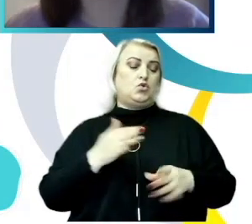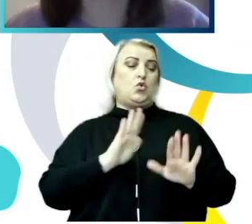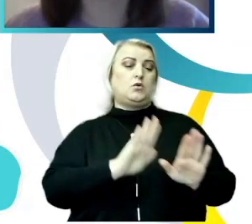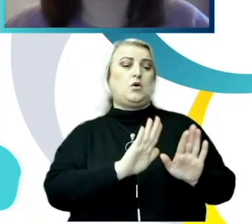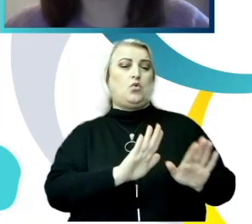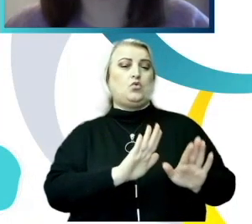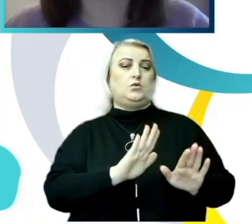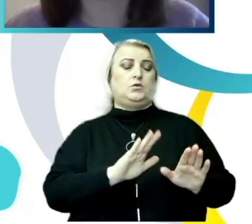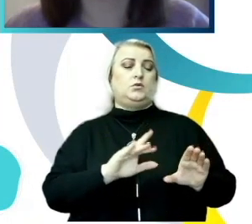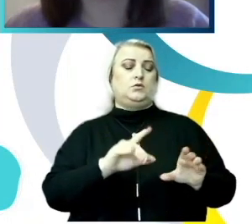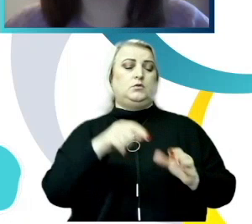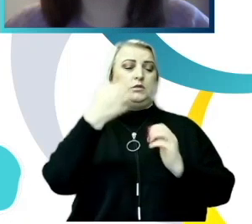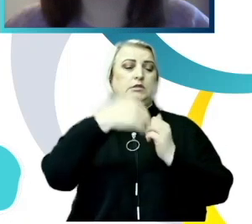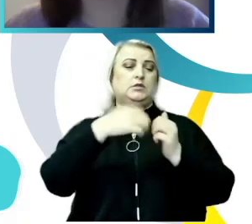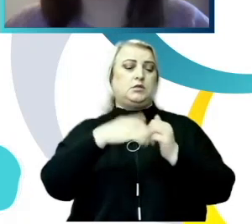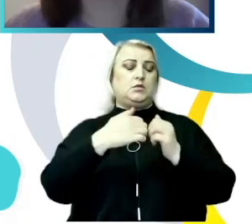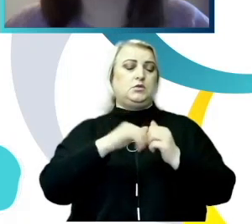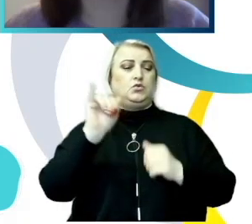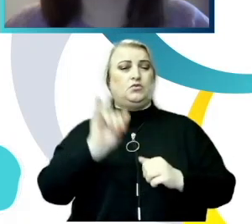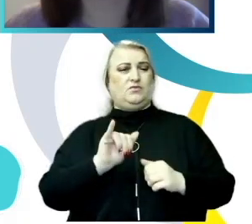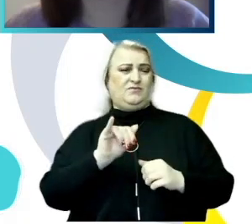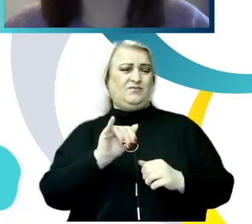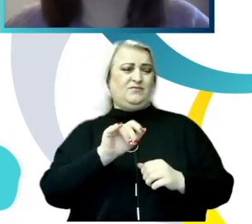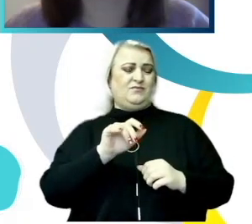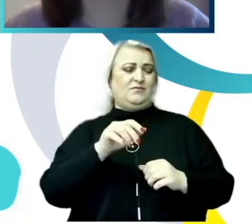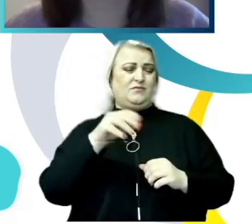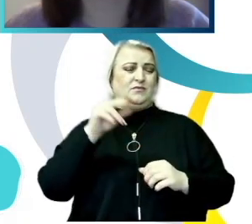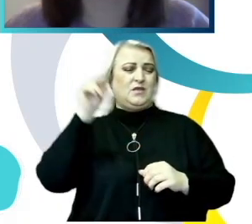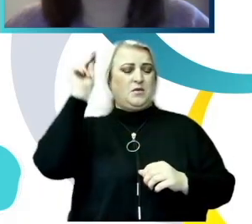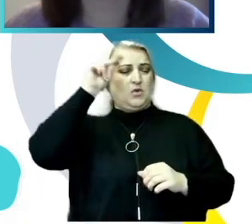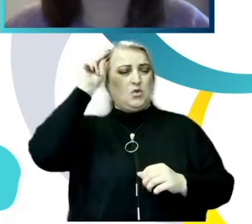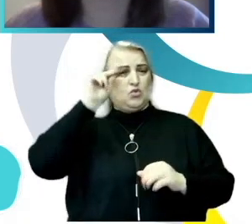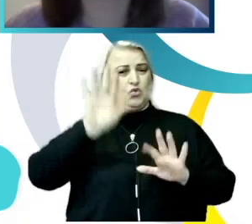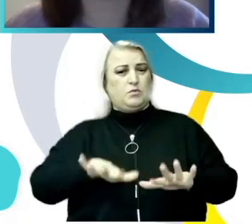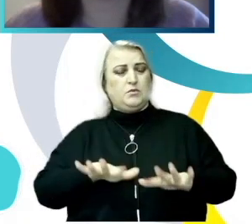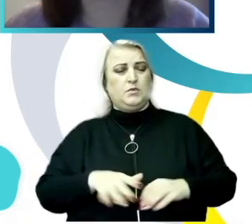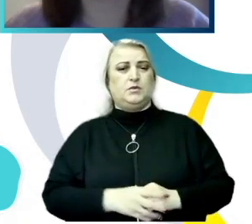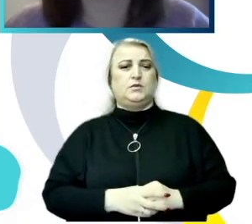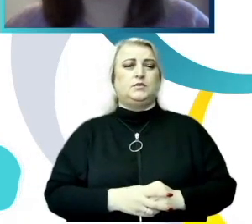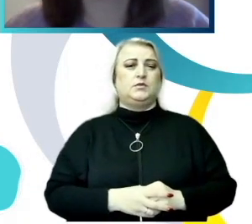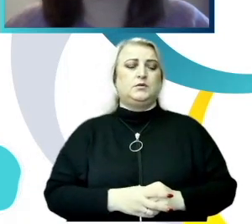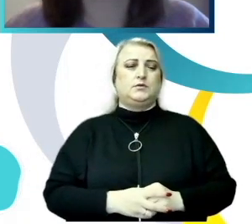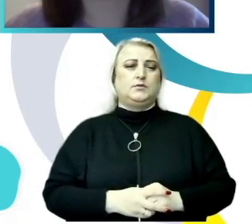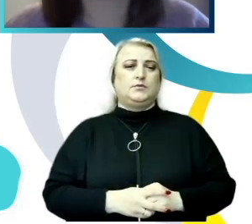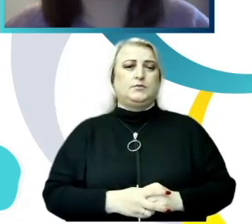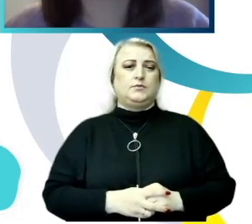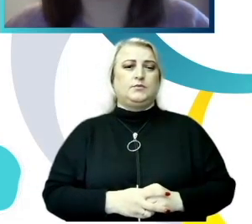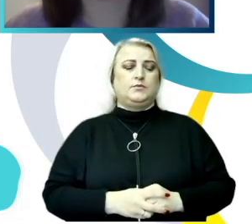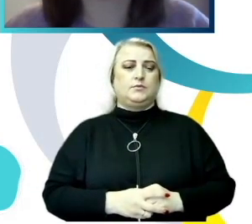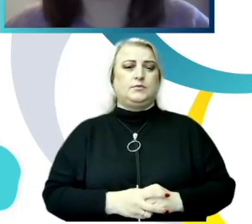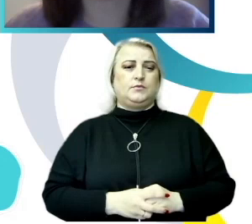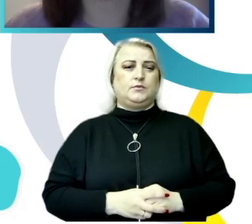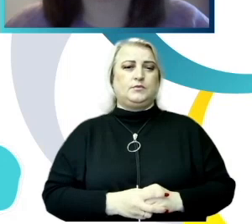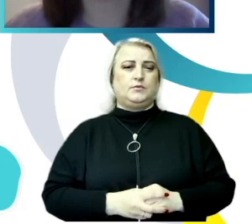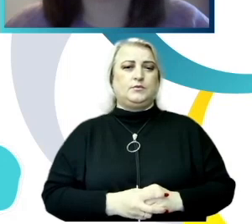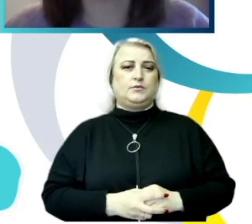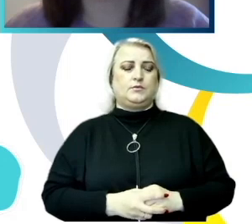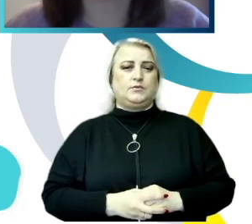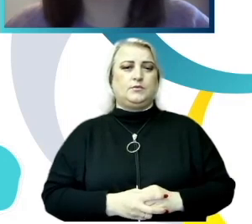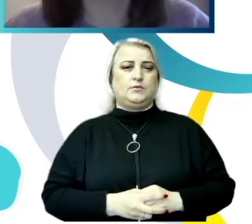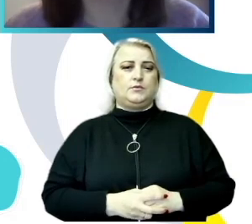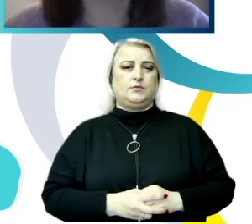instituției de învățământ și care este experiența acestora în a fi expuși în situațiile cu caracter de abuz.